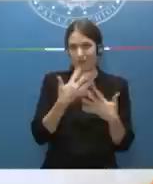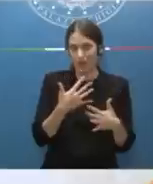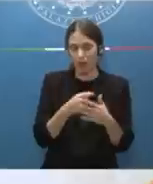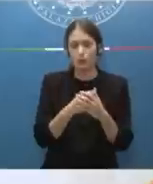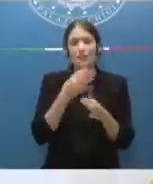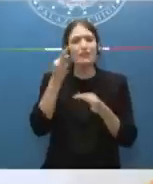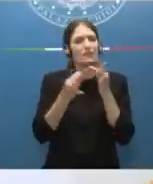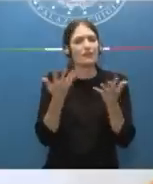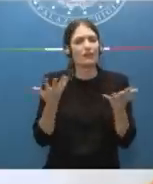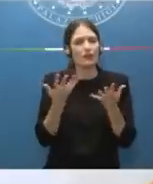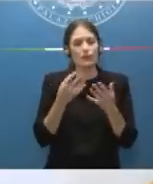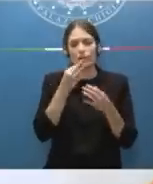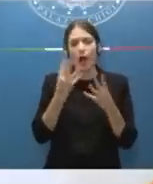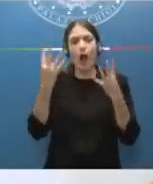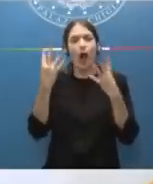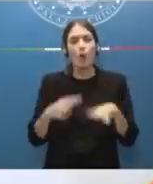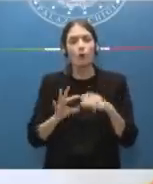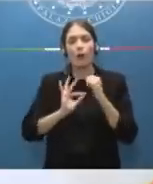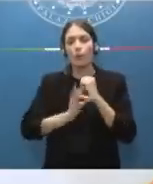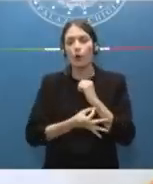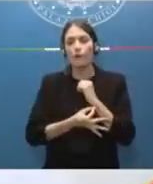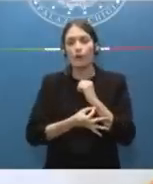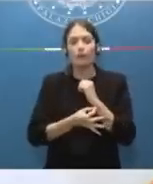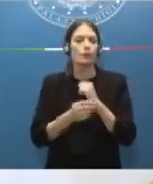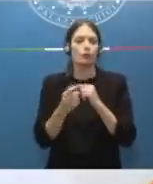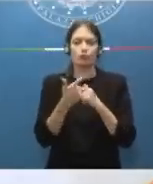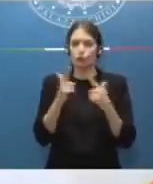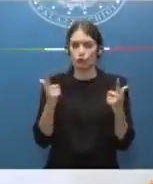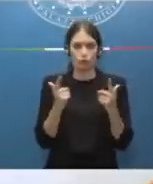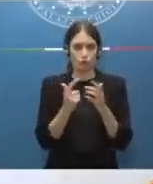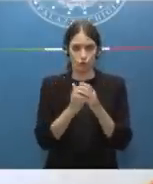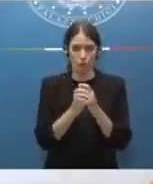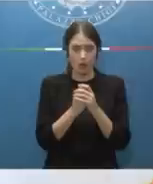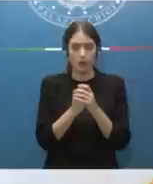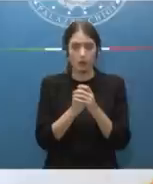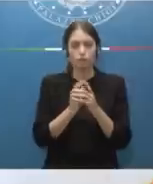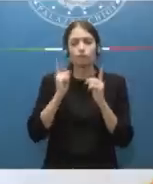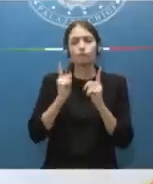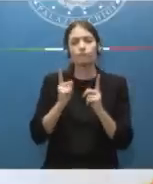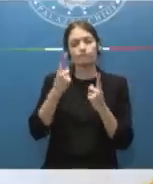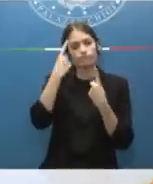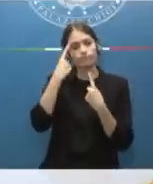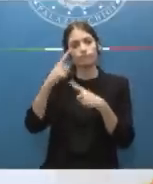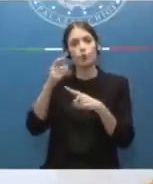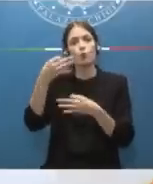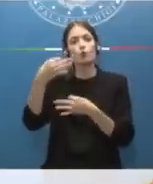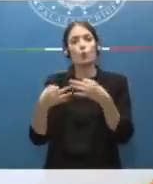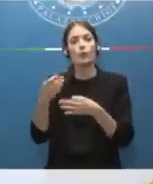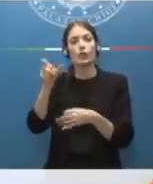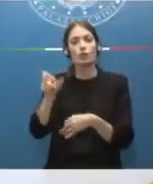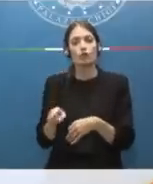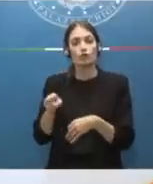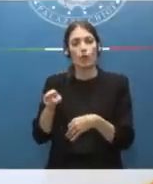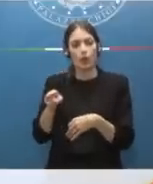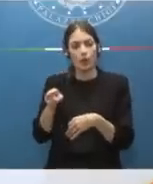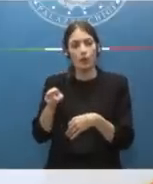vi è più questa automaticità ma è devoluto al giudice al giudice dell'esecuzione poi